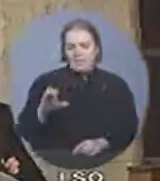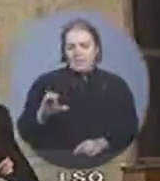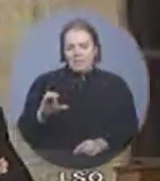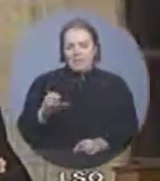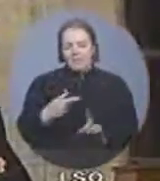de ce gouvernement.